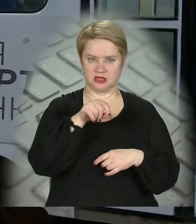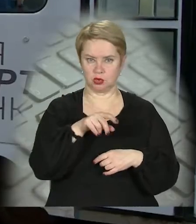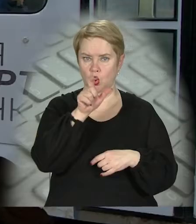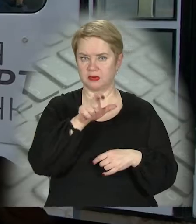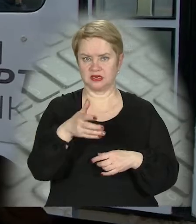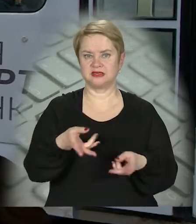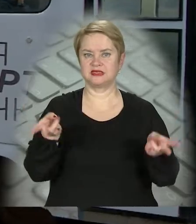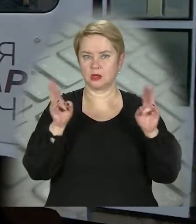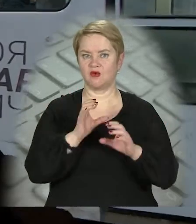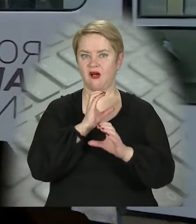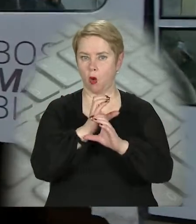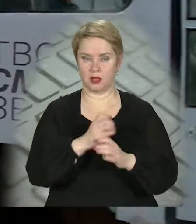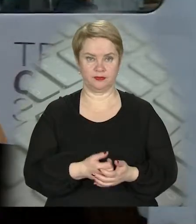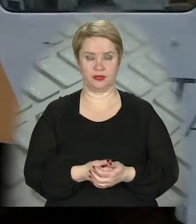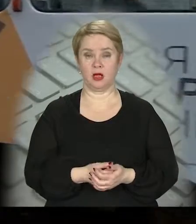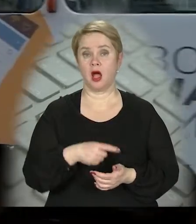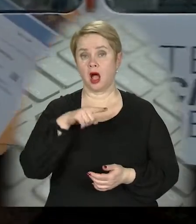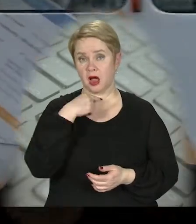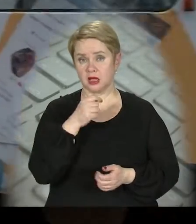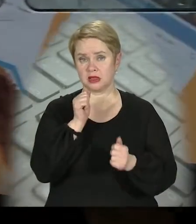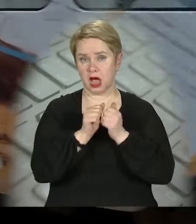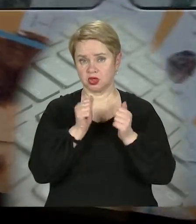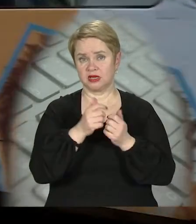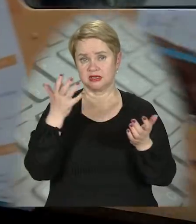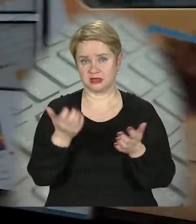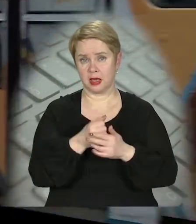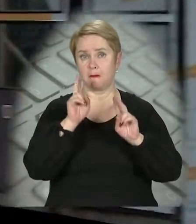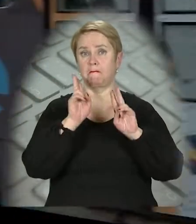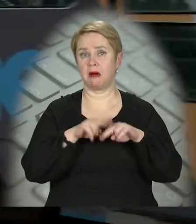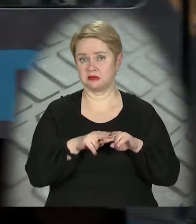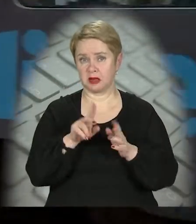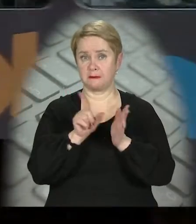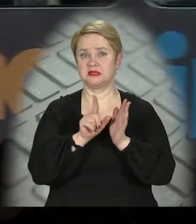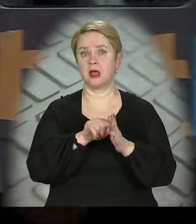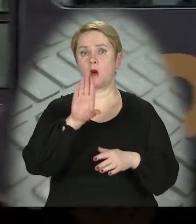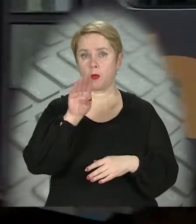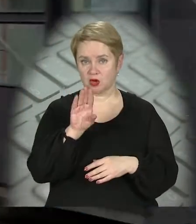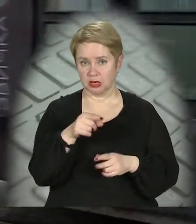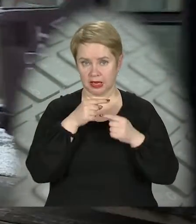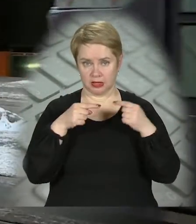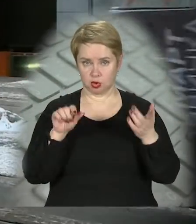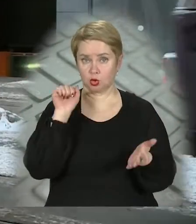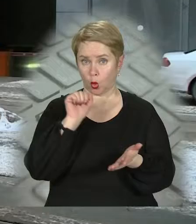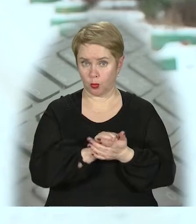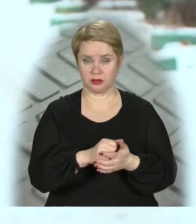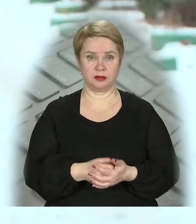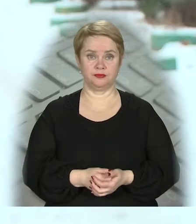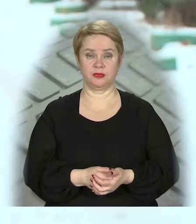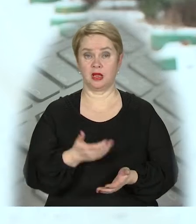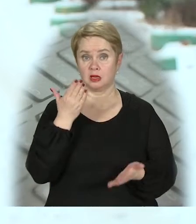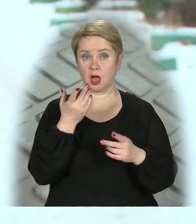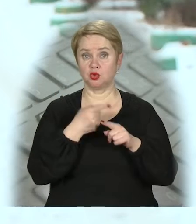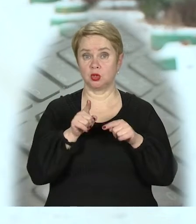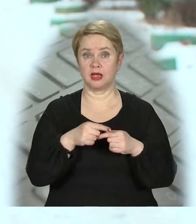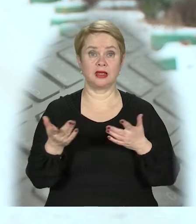що пасажири залишають у вагонах. Кажуть, найчастіше знаходять паспорти, пенсійні посвідчення та інші документи. Якщо